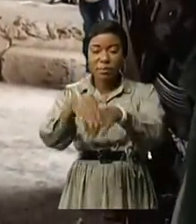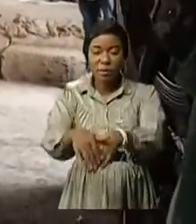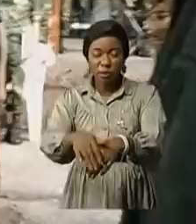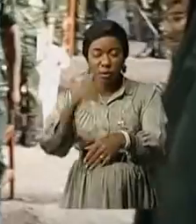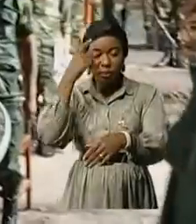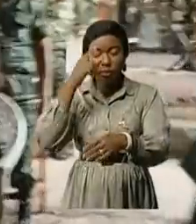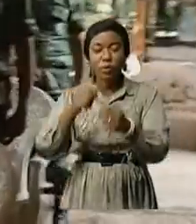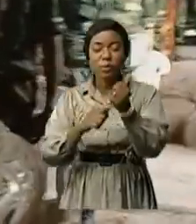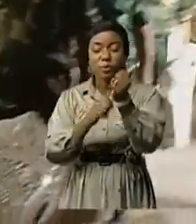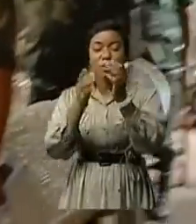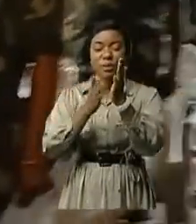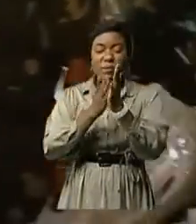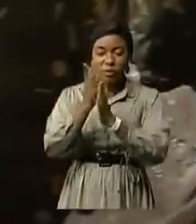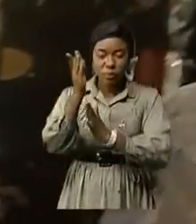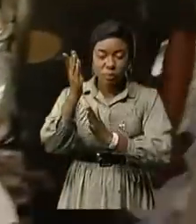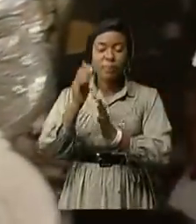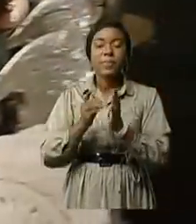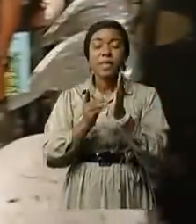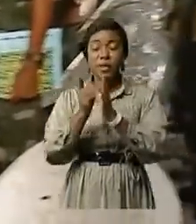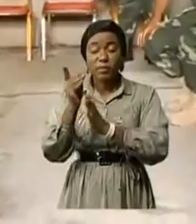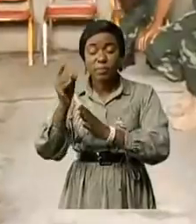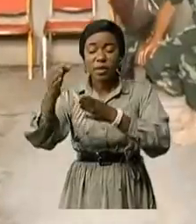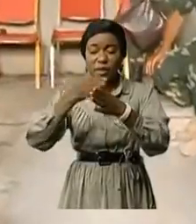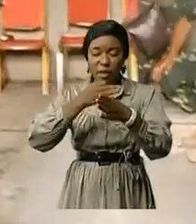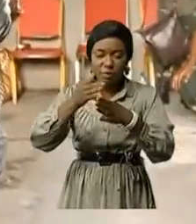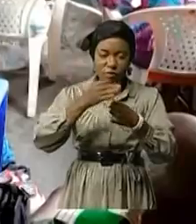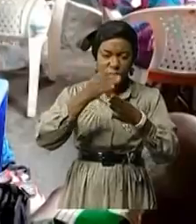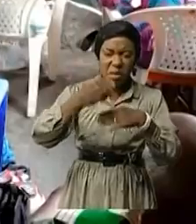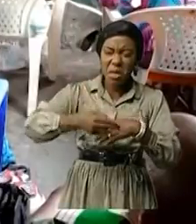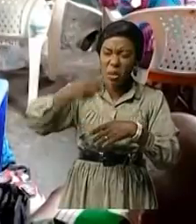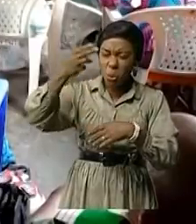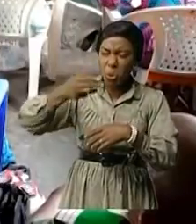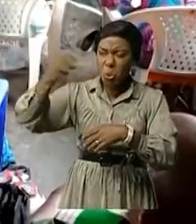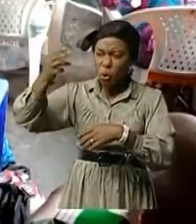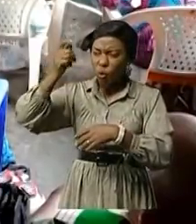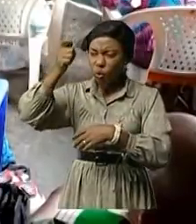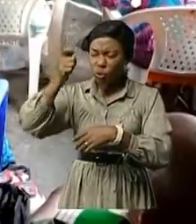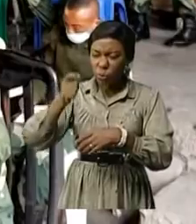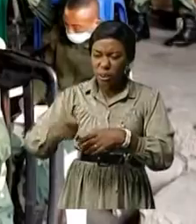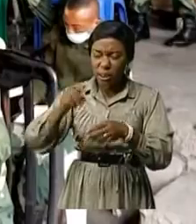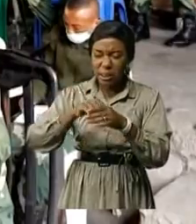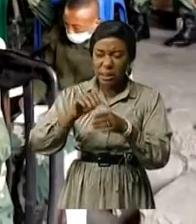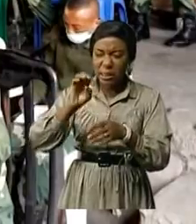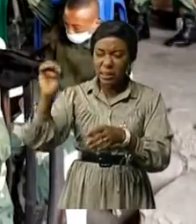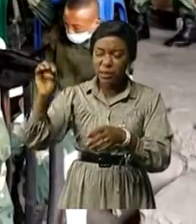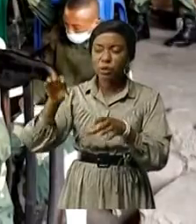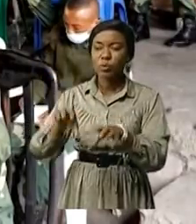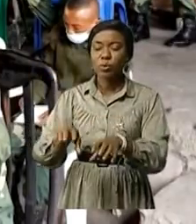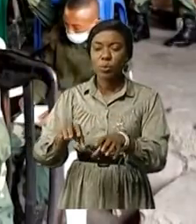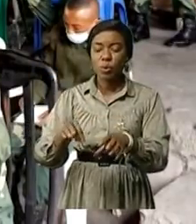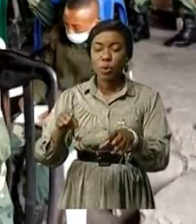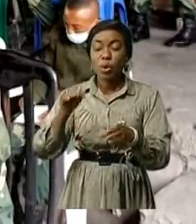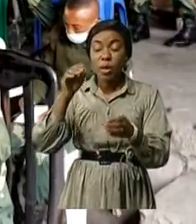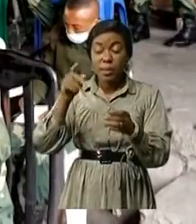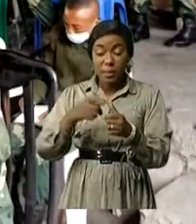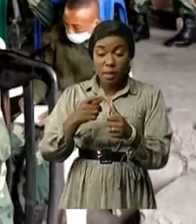et développement BCGPCD a pu former les officiers militaires dans la partie est de la république d'abord à Goma où